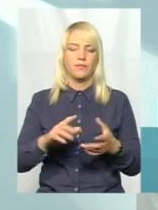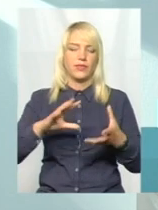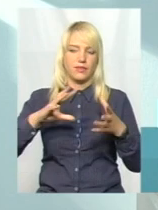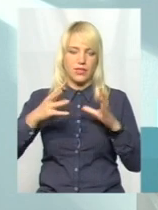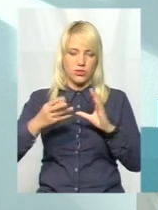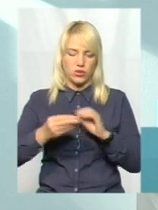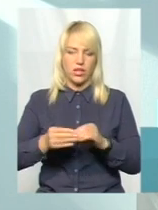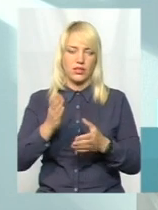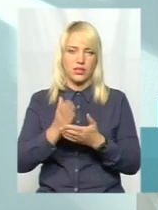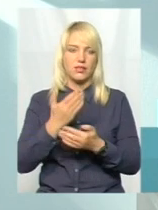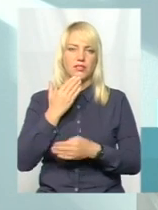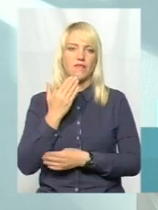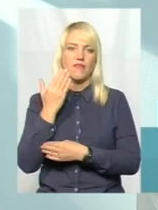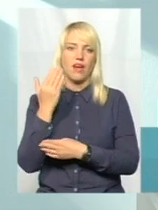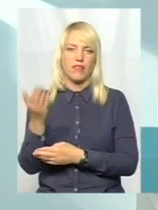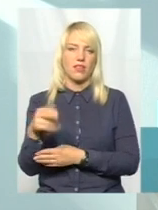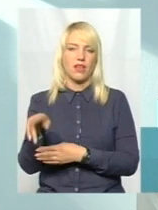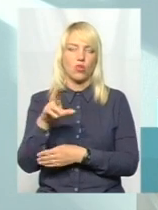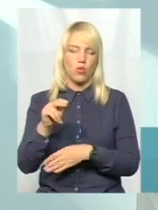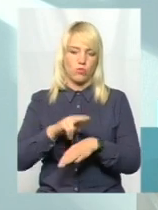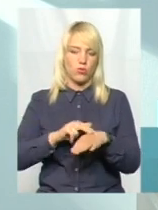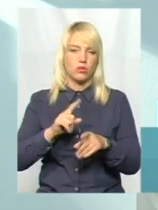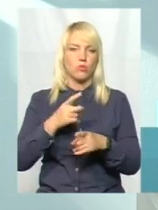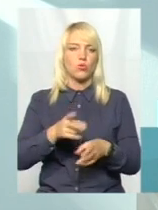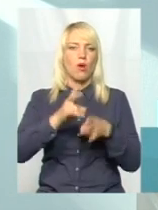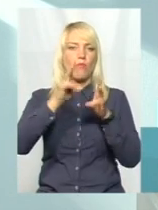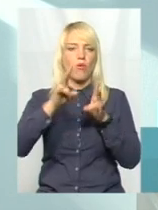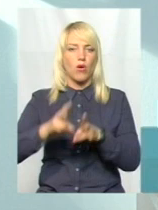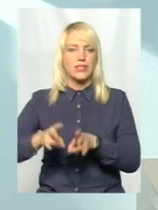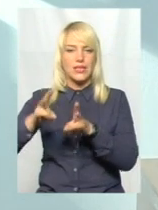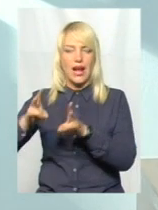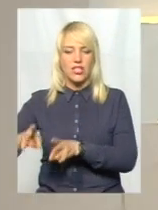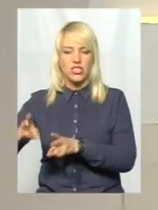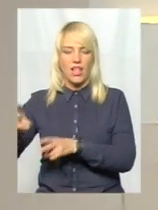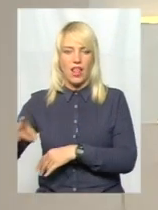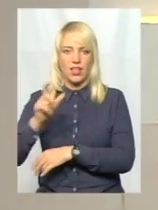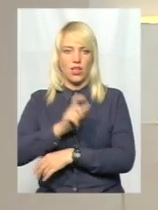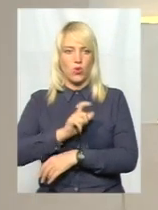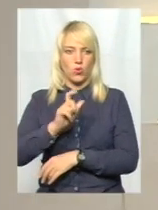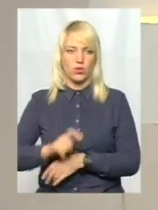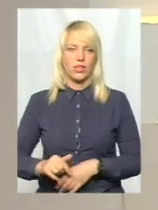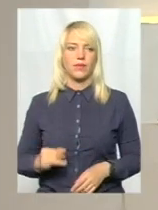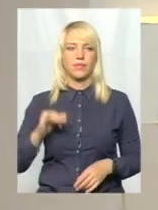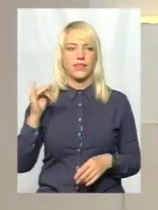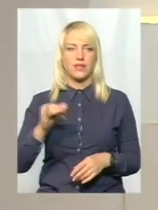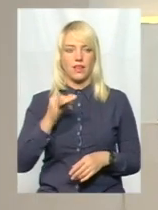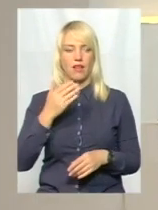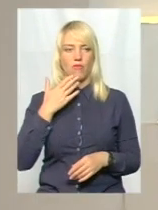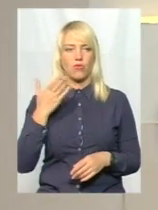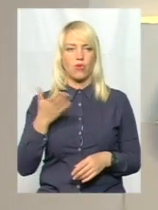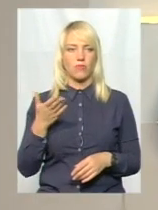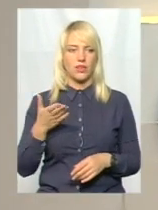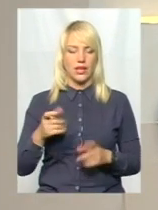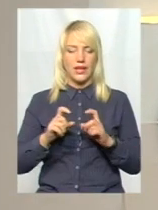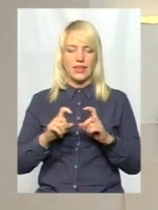звернення до правоохоронних органів. Адже постраждали люди. От дуже цікаво, але в коментарі нам директор закладу